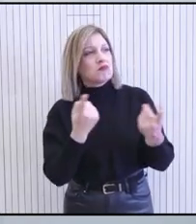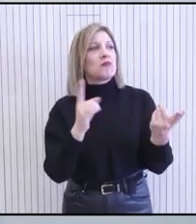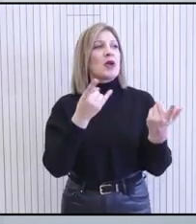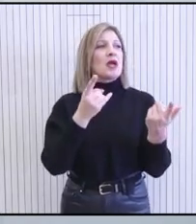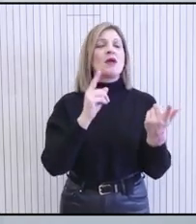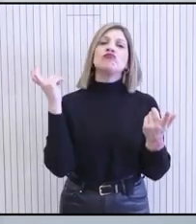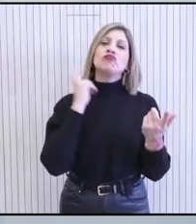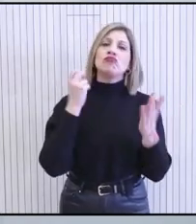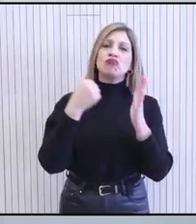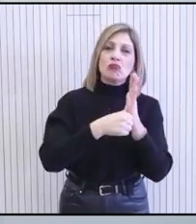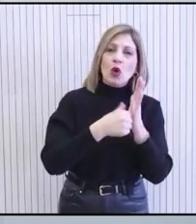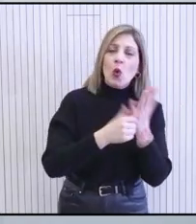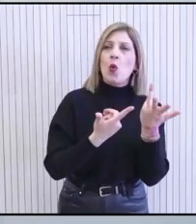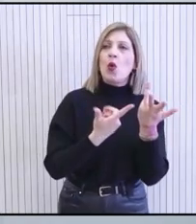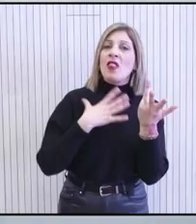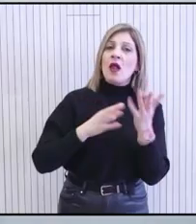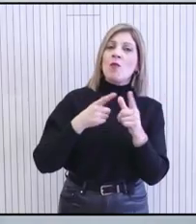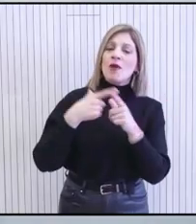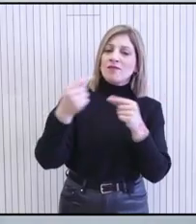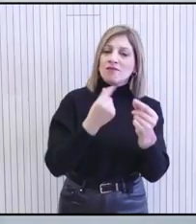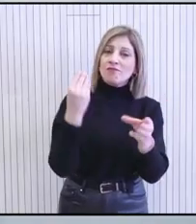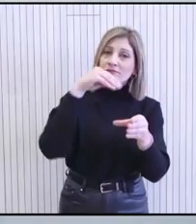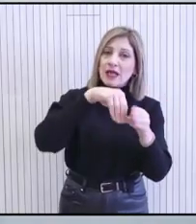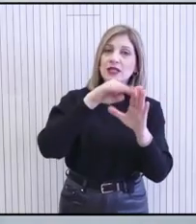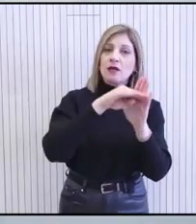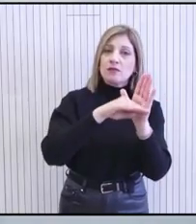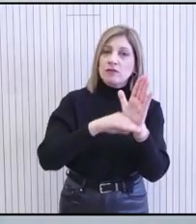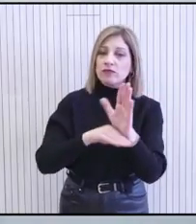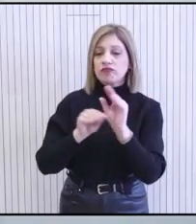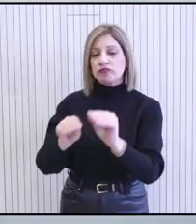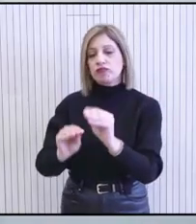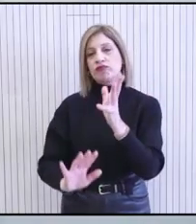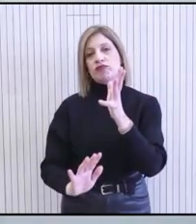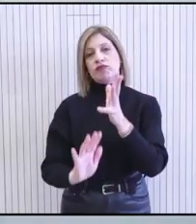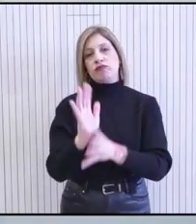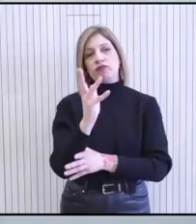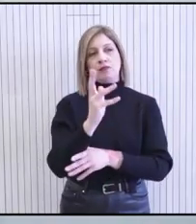πρωτοκόλλων, είτε αυτό αφορά στον τρόπο που το εξοπλιστικό μας πρόγραμμα προοδεύει ή καταρτίζεται.